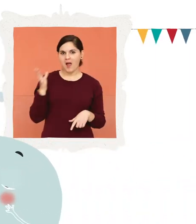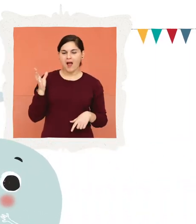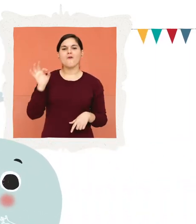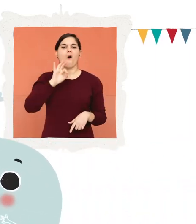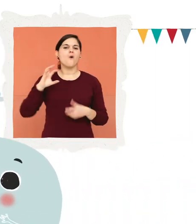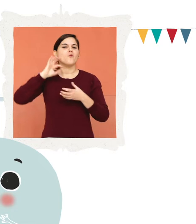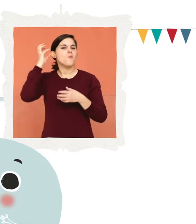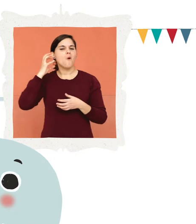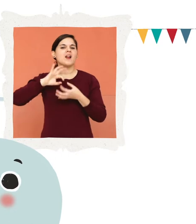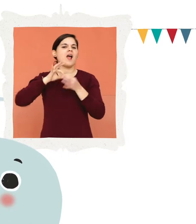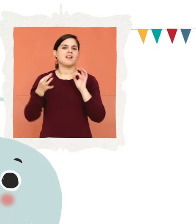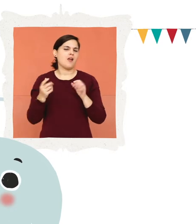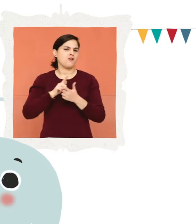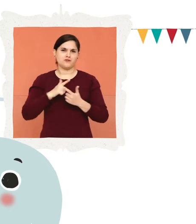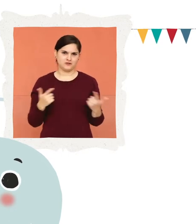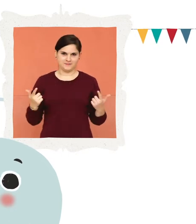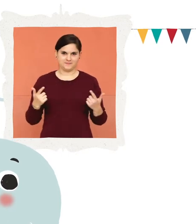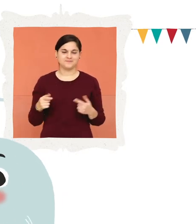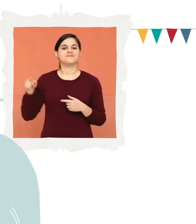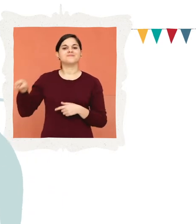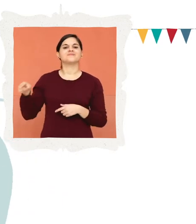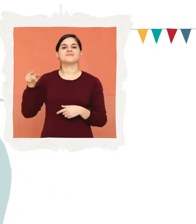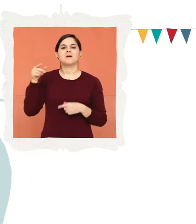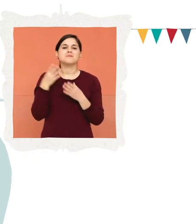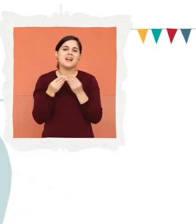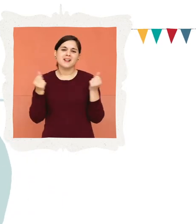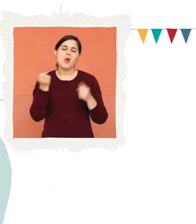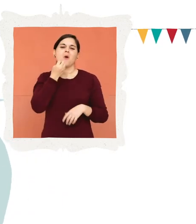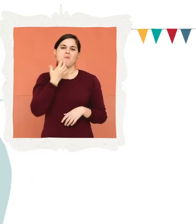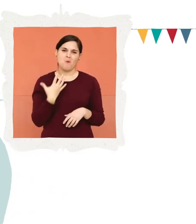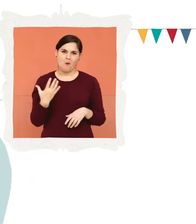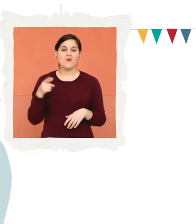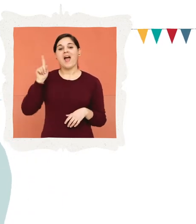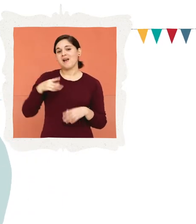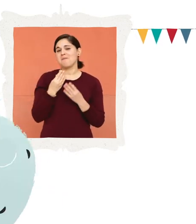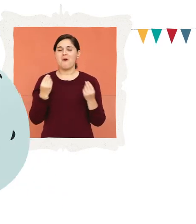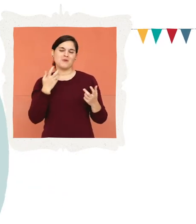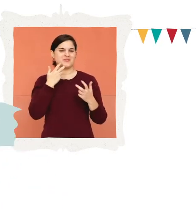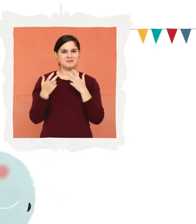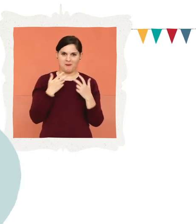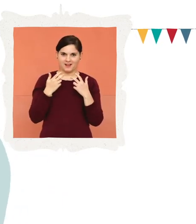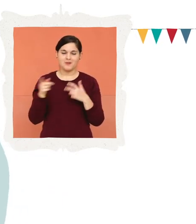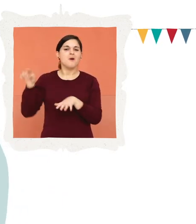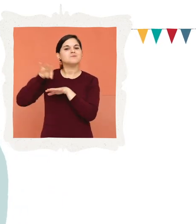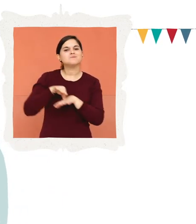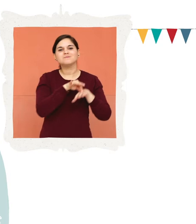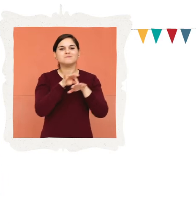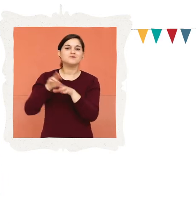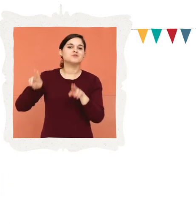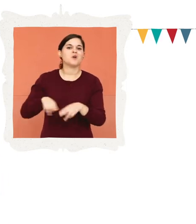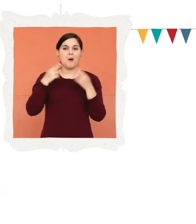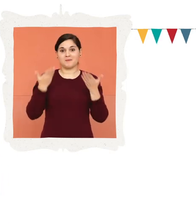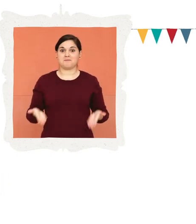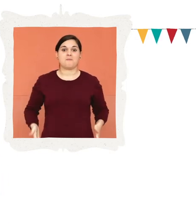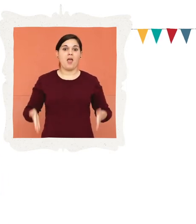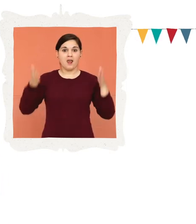lenzuoli bianchi o rumore di catene è uno spiritello buono e anche molto simpatico che ti accompagnerà alla